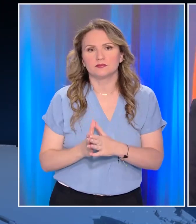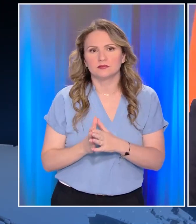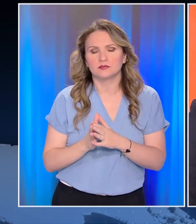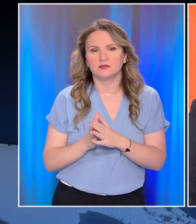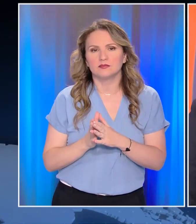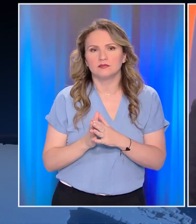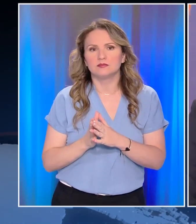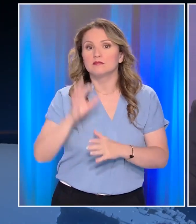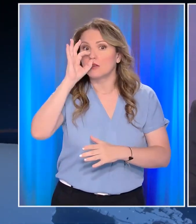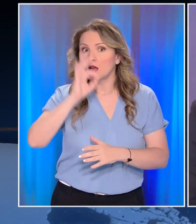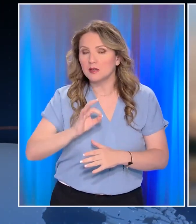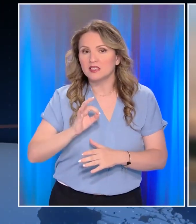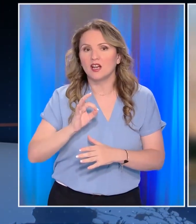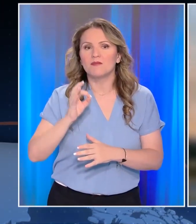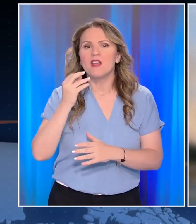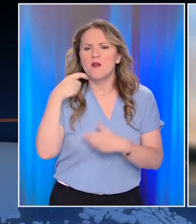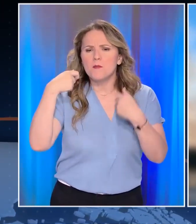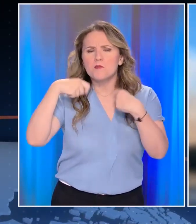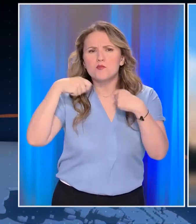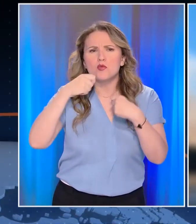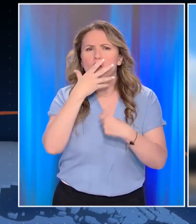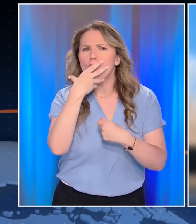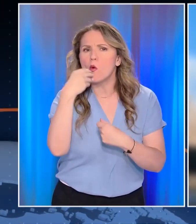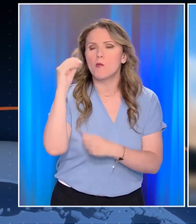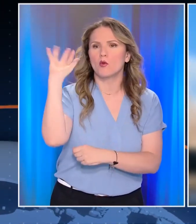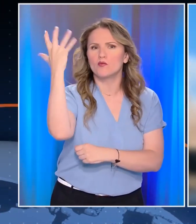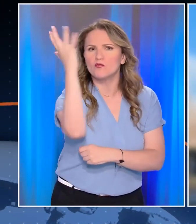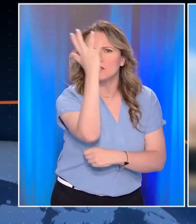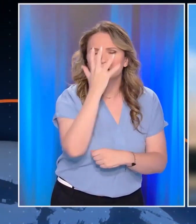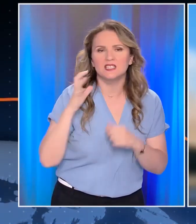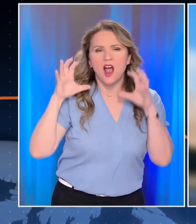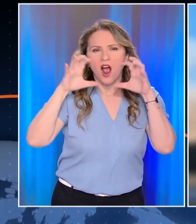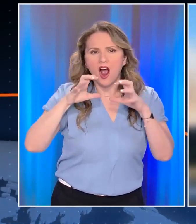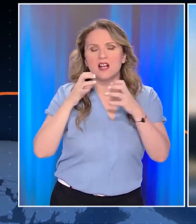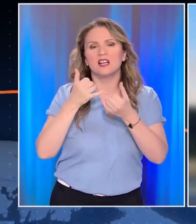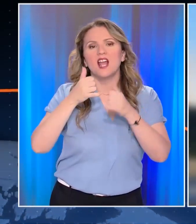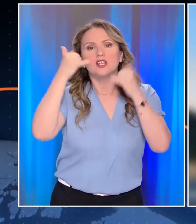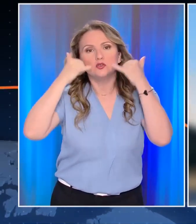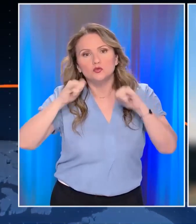Σε ένα άχορες πράγματι μιλάμε για έναν φυσικό πλούτο, ένα τεράστιο καταπήλιο της άγριας ζωής,